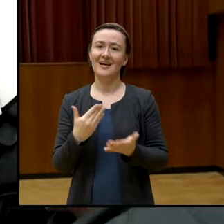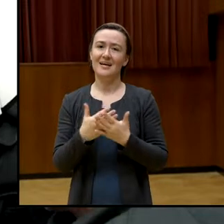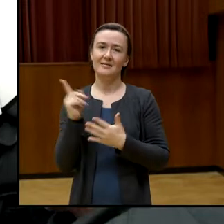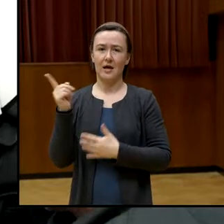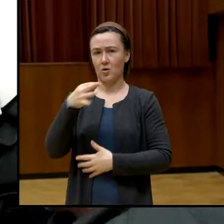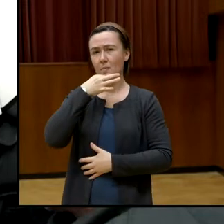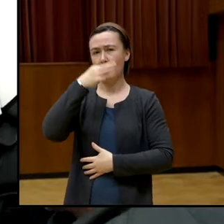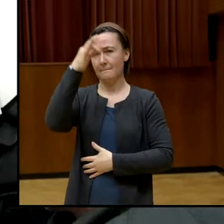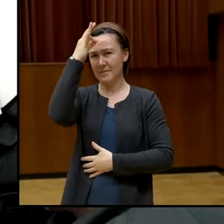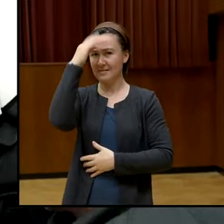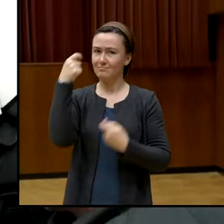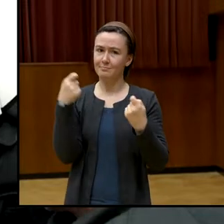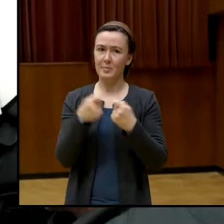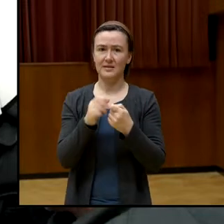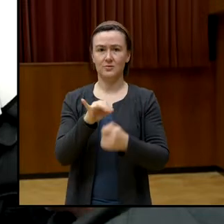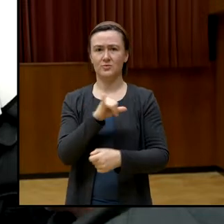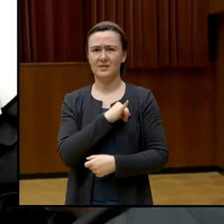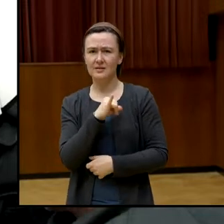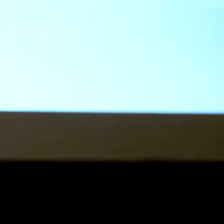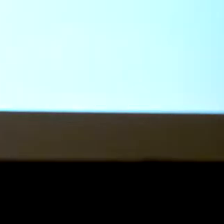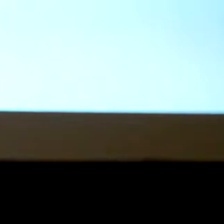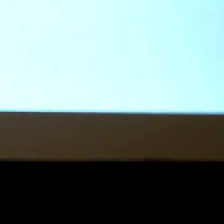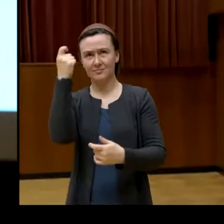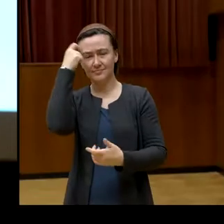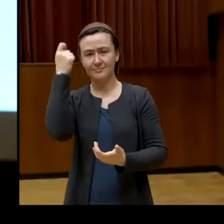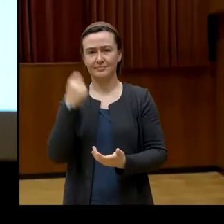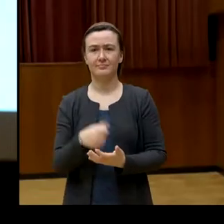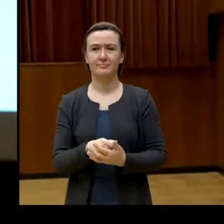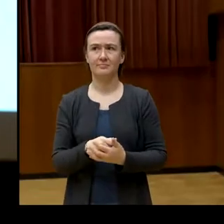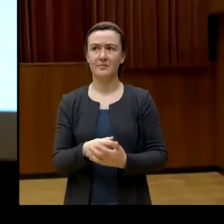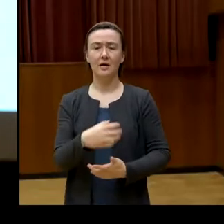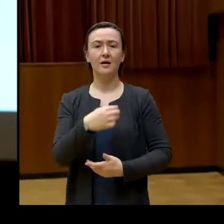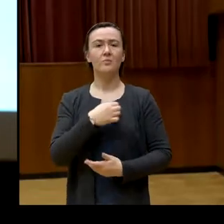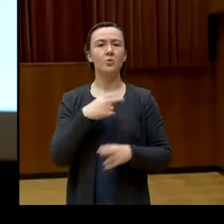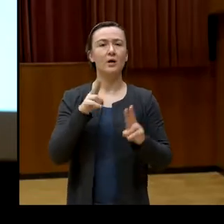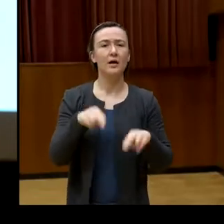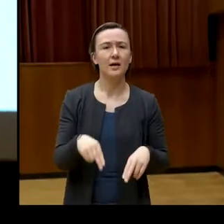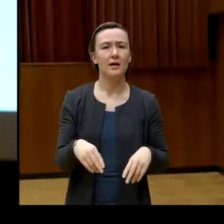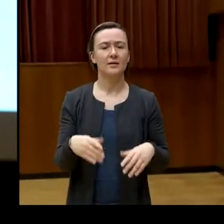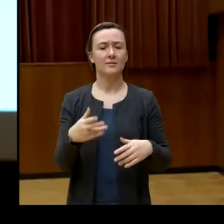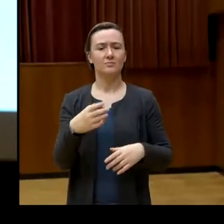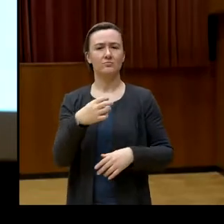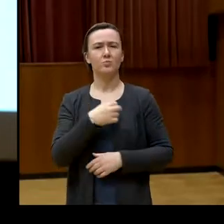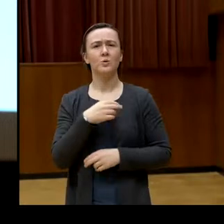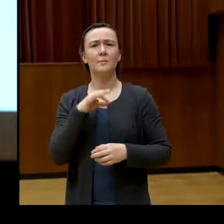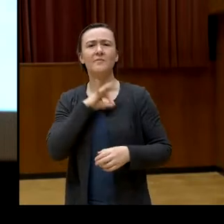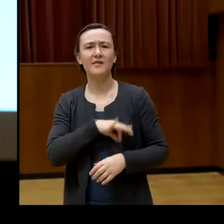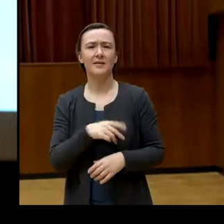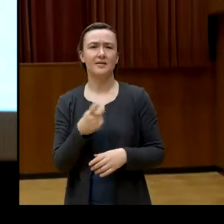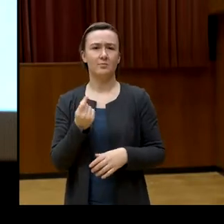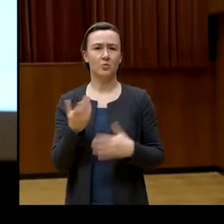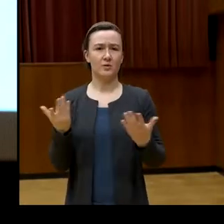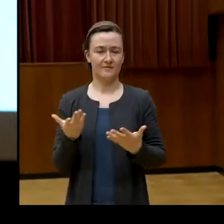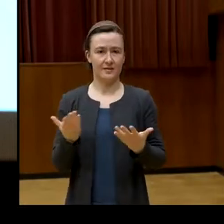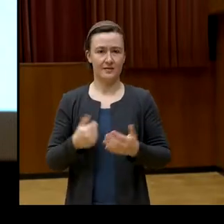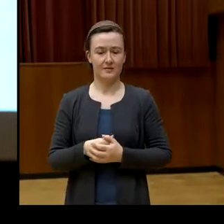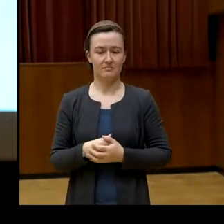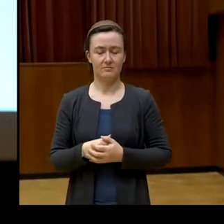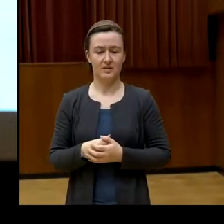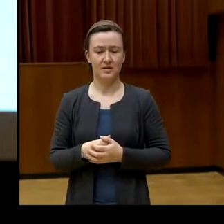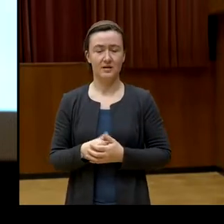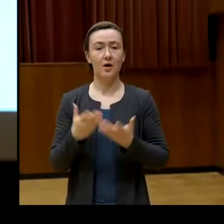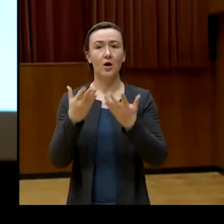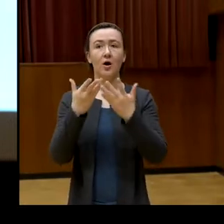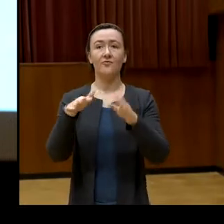anregend. Was ist Bürgerrecht? Was ist Bürgerpflicht? Sollen und müssen wir den